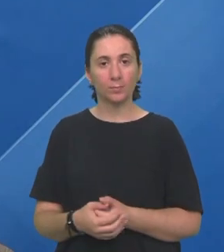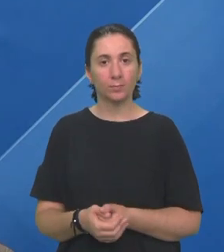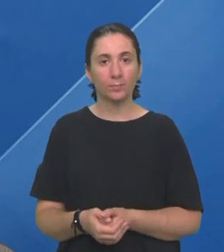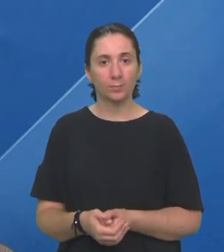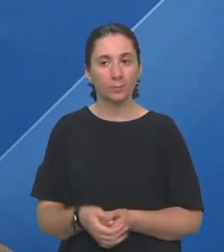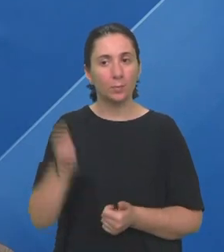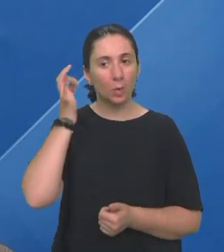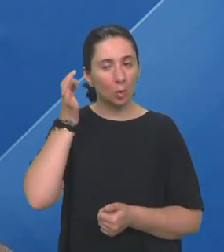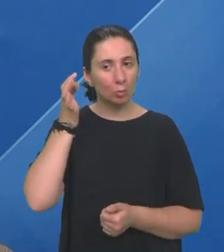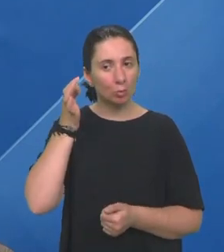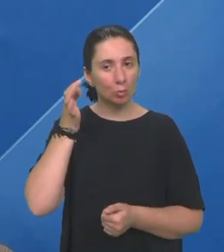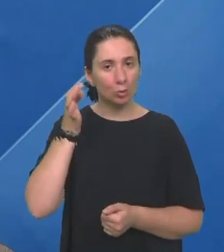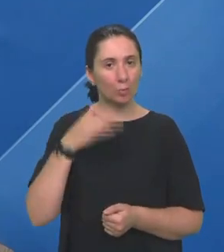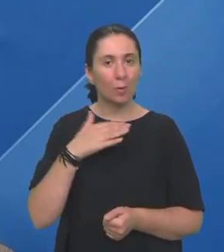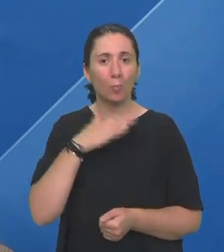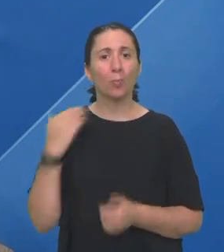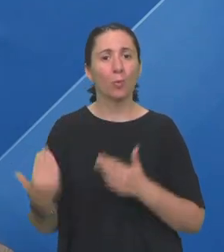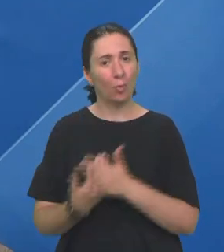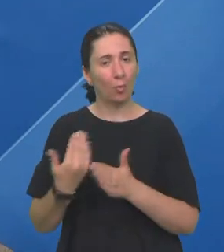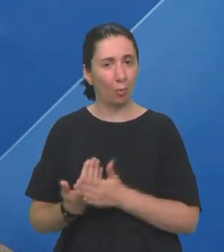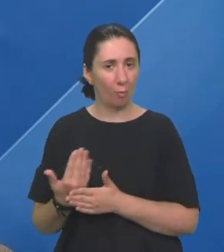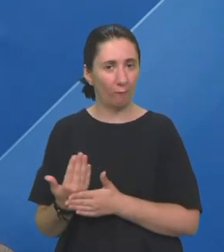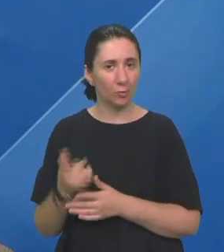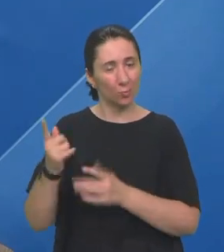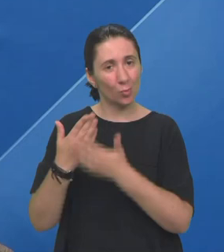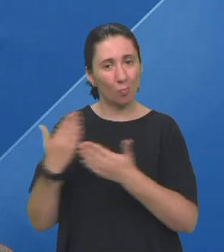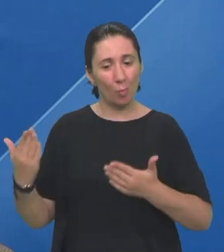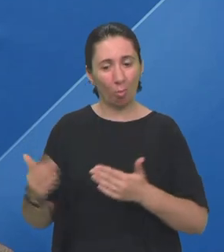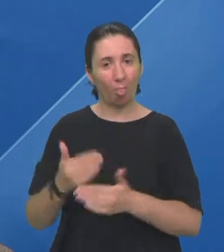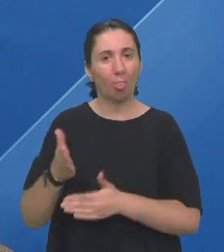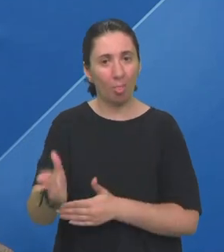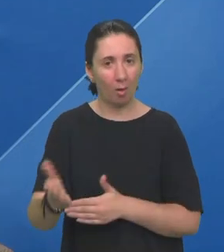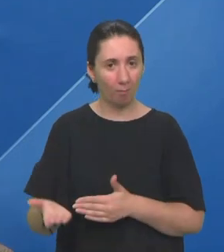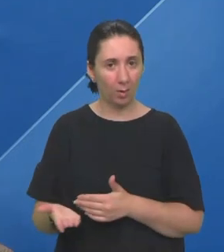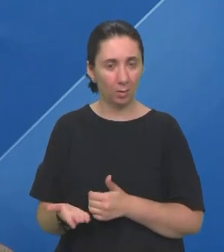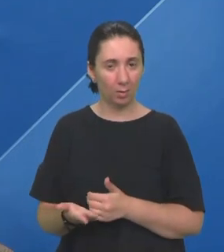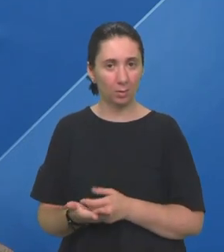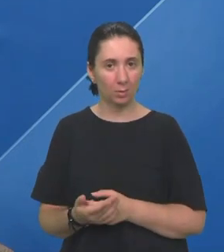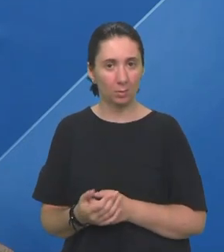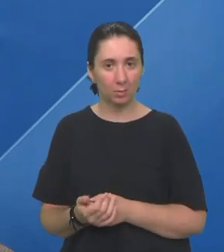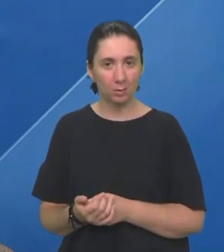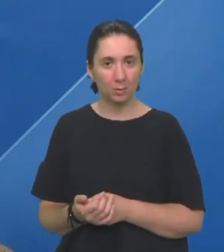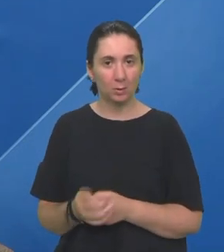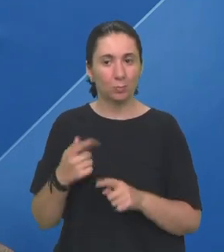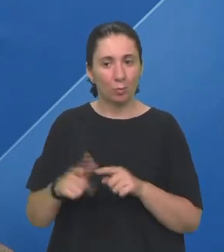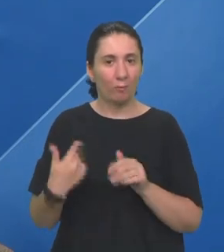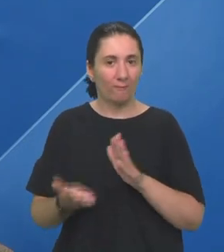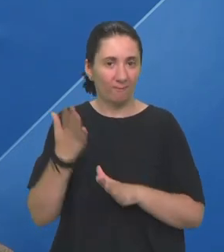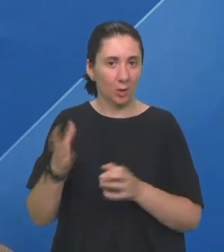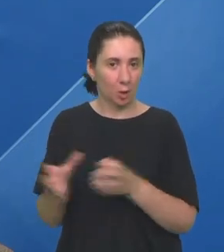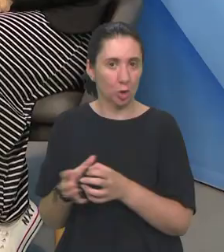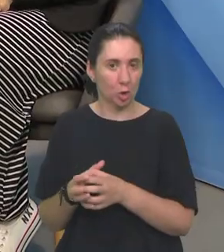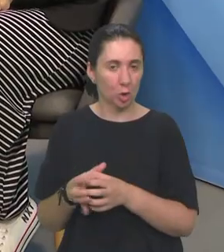Čujući su imaju puno novosti Moderniji su, napredniji su Zato se više